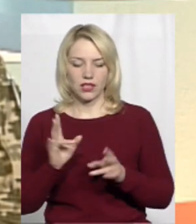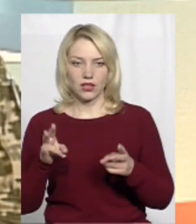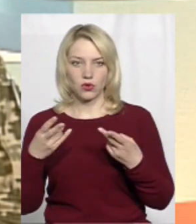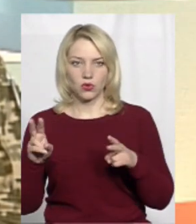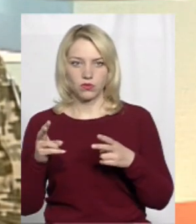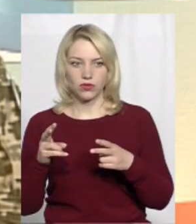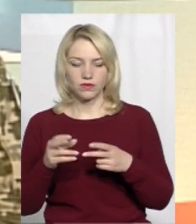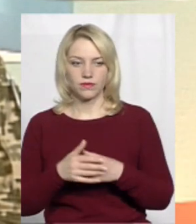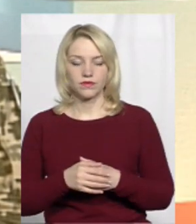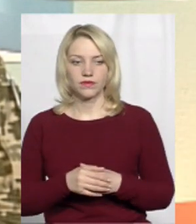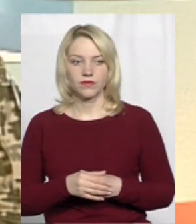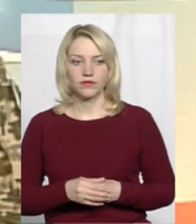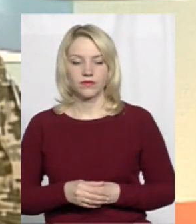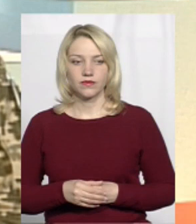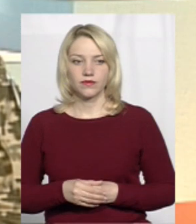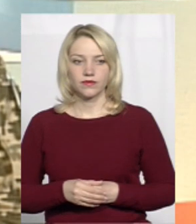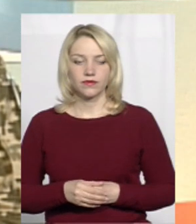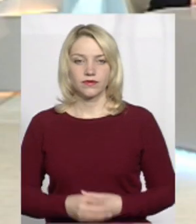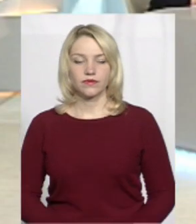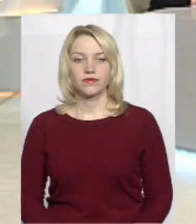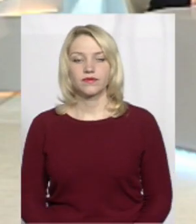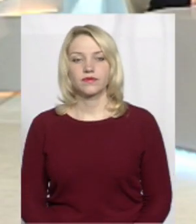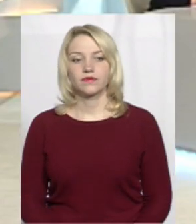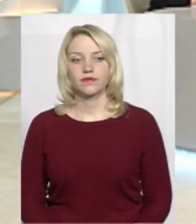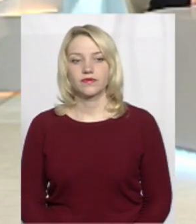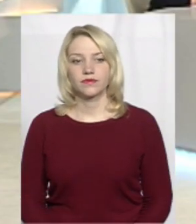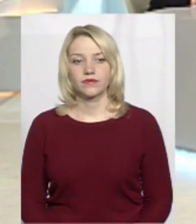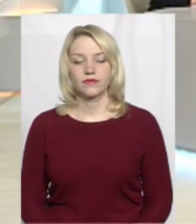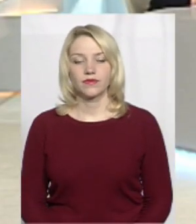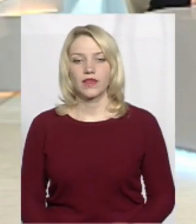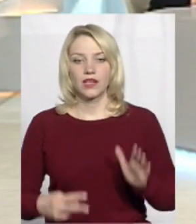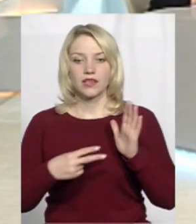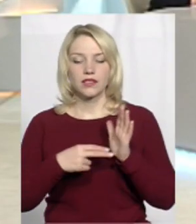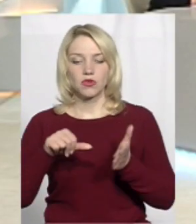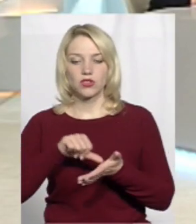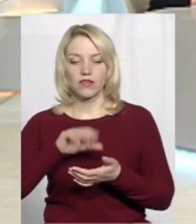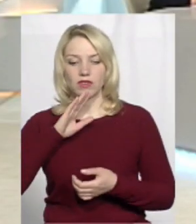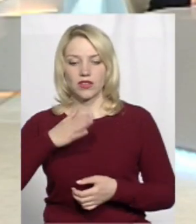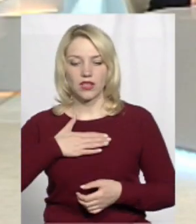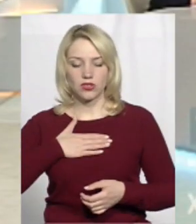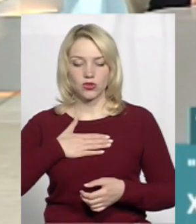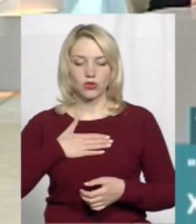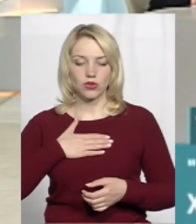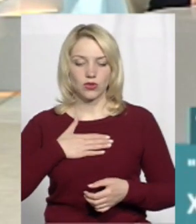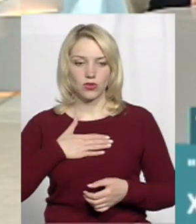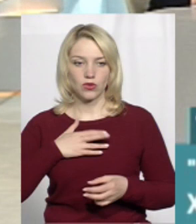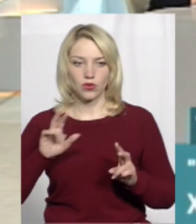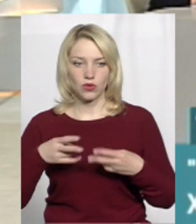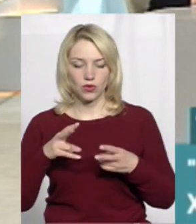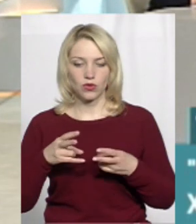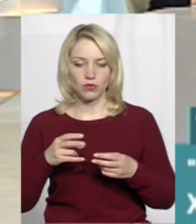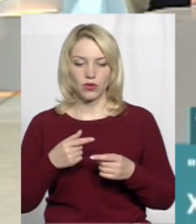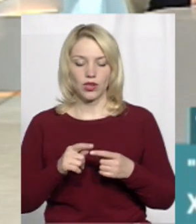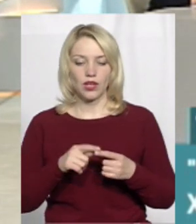до речі, семеро членів нашого клубу, Броскорівський гарнізон, брали участь у